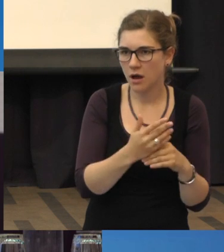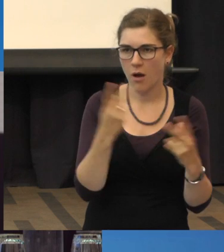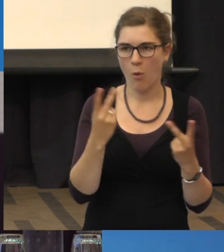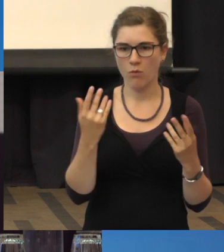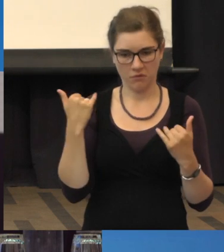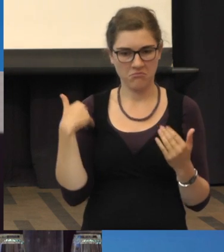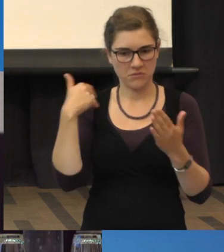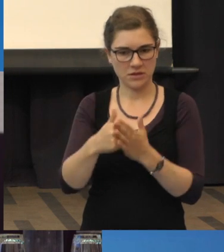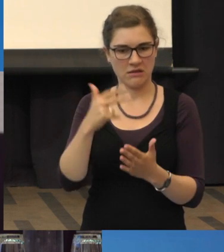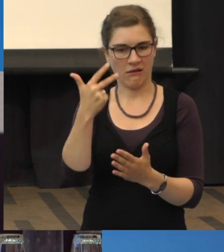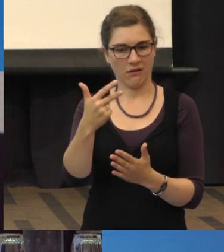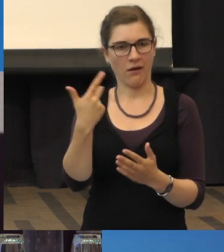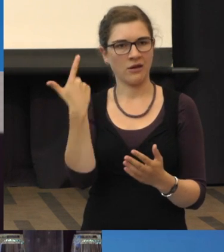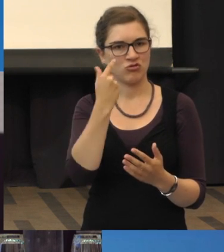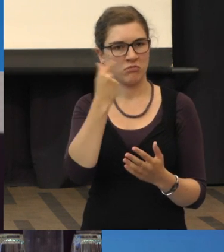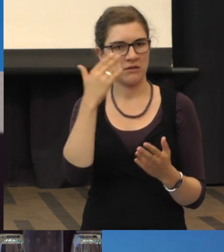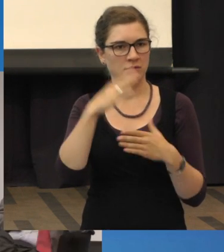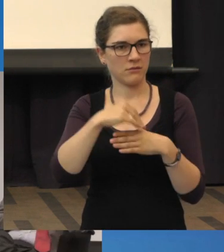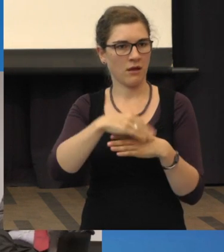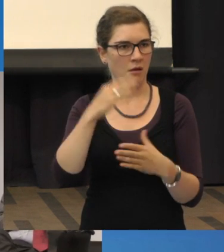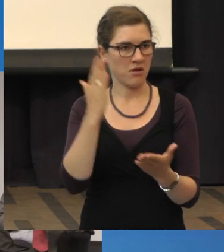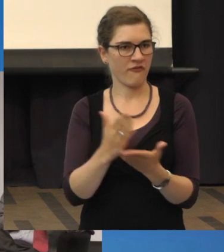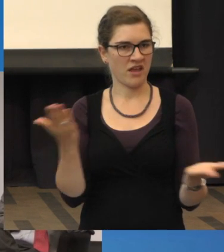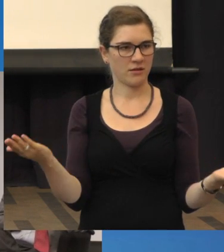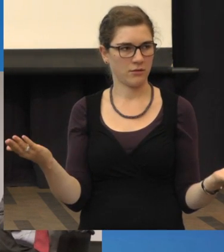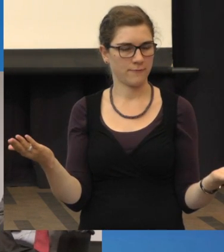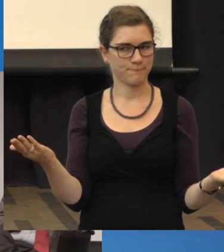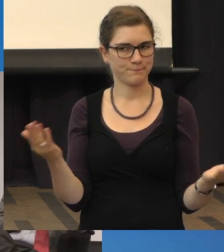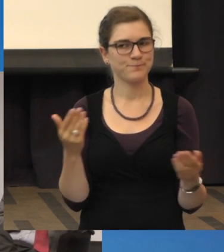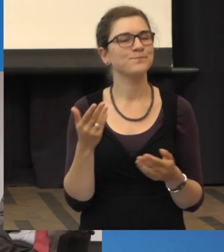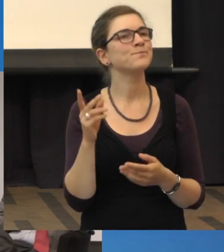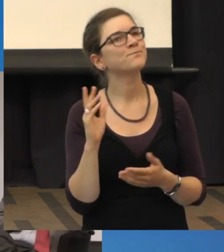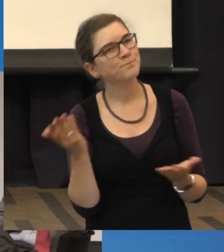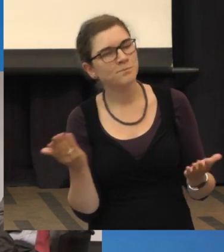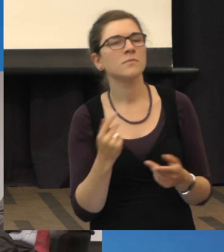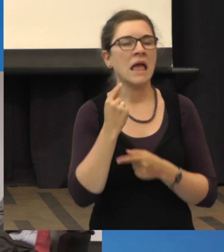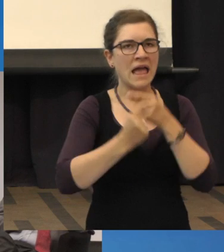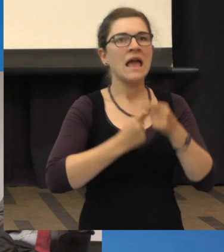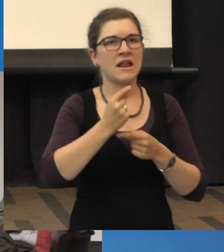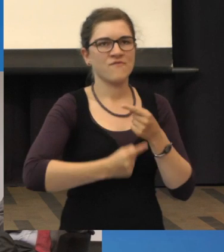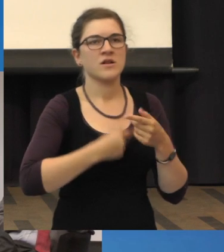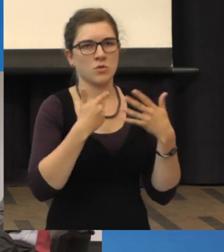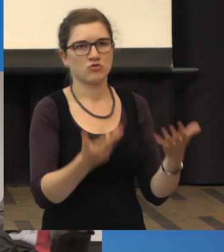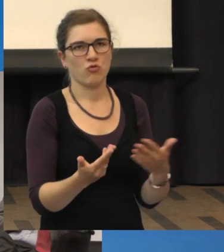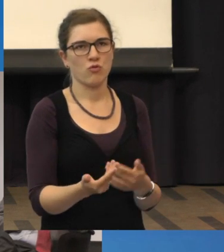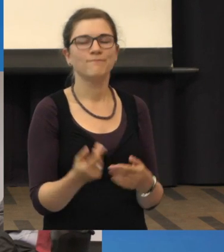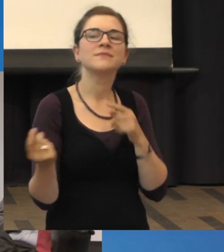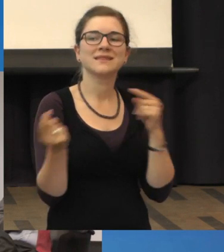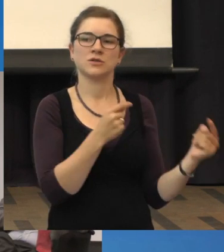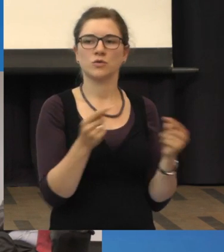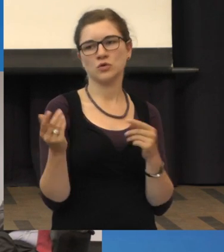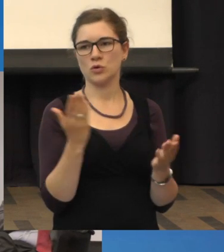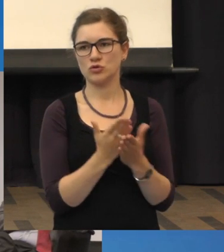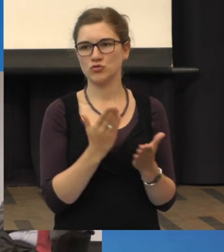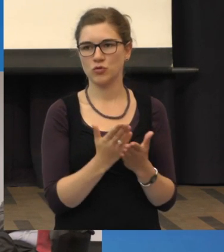Dreispitzentherapien so einen Augenblick am Ende angelangt? Nein, also die Entwicklung geht halt dahin, weil das hat man ja auch schon diskutiert, es ist